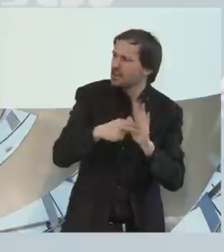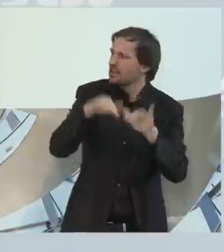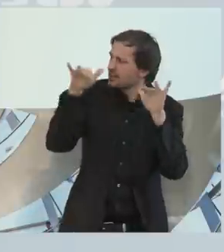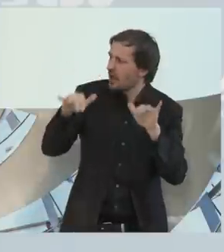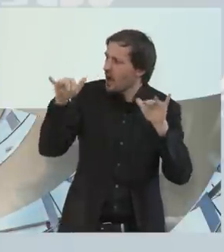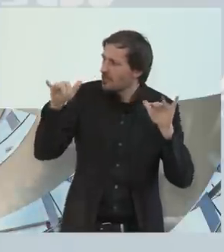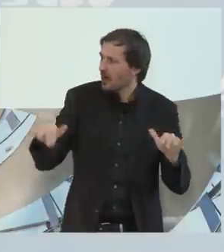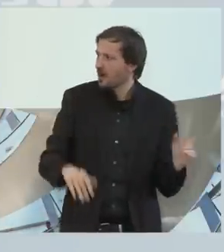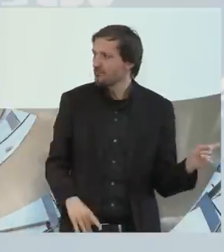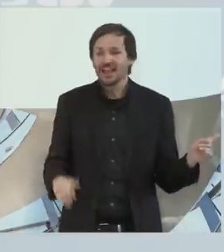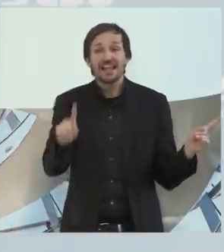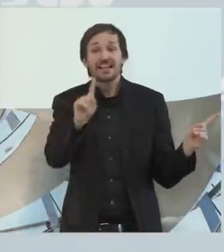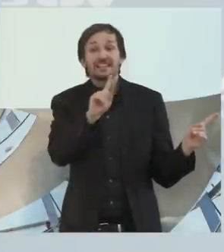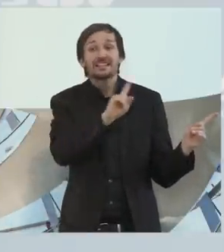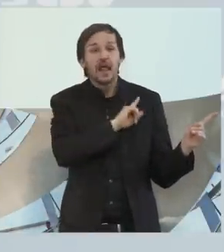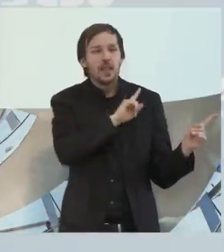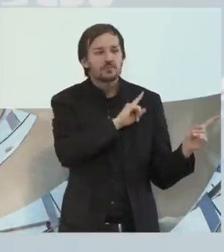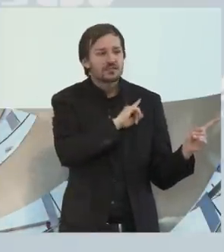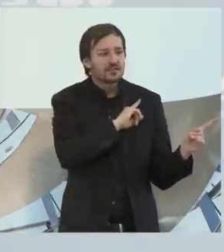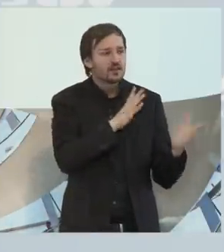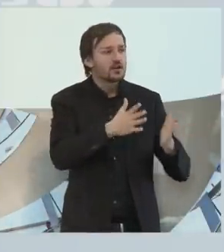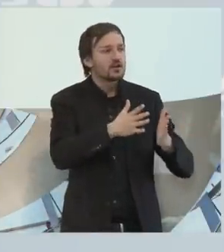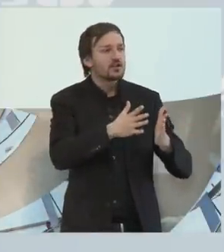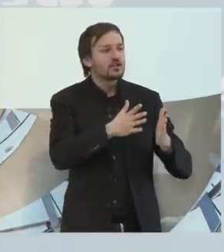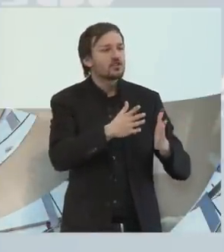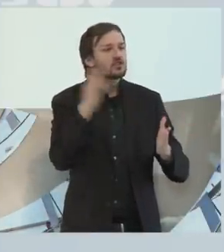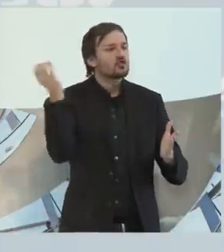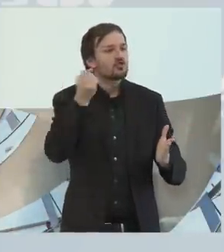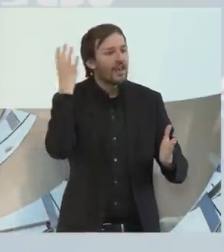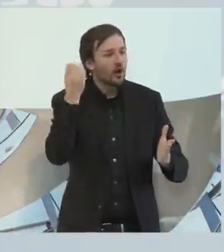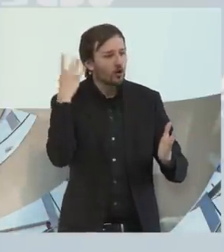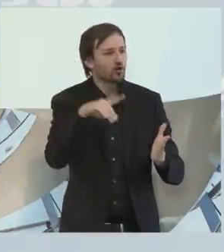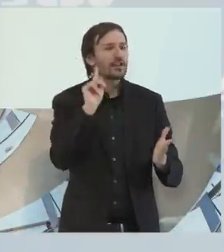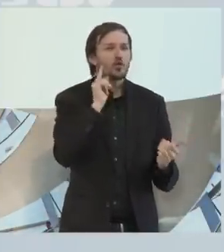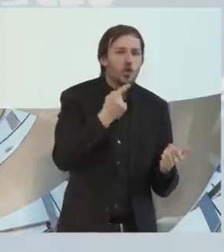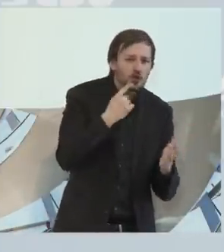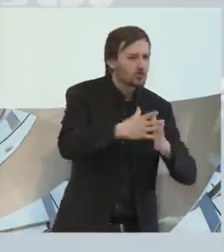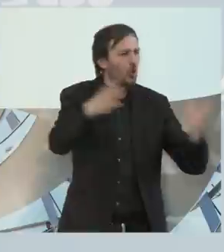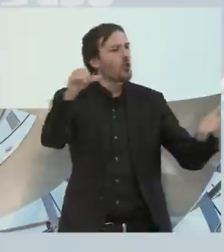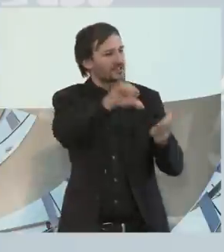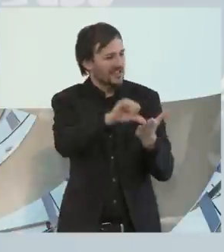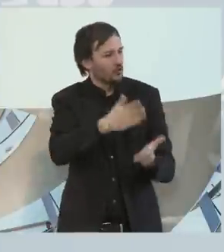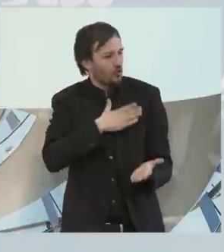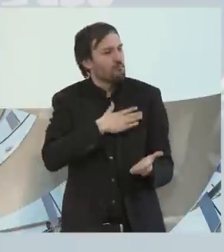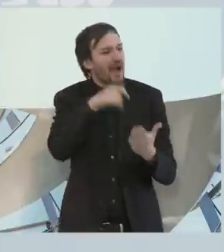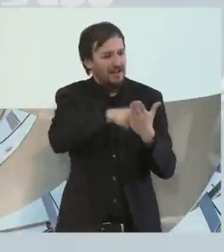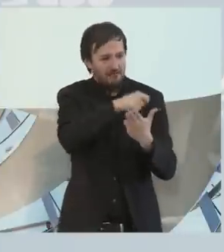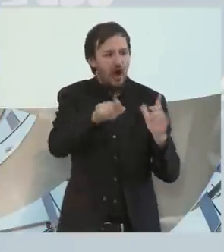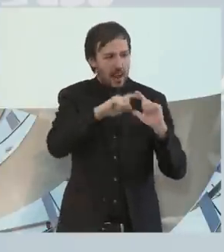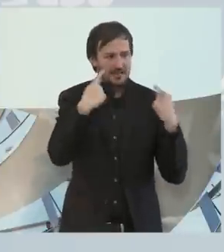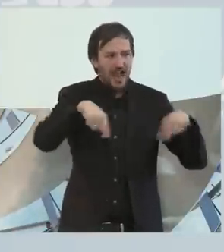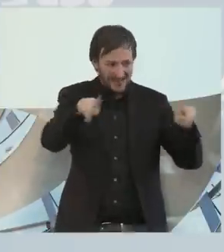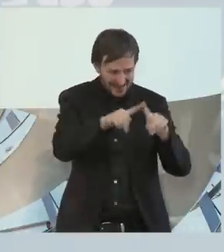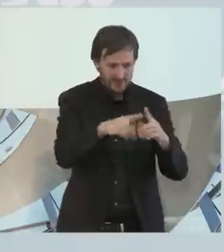Möglichkeiten. Ich habe ein großes Zentrum für schwerhörige Gehörlose in meinem Wahlkreis und bin